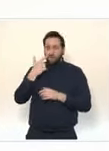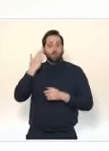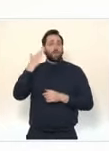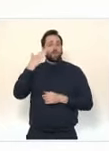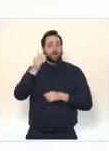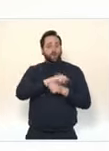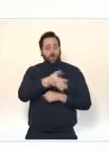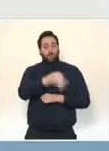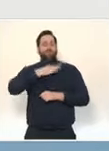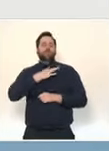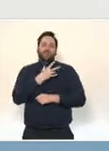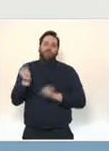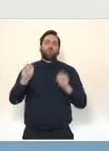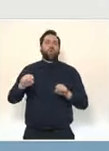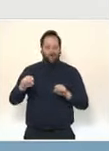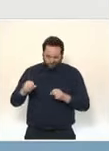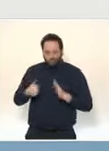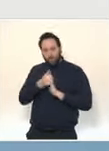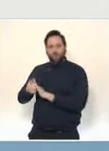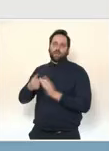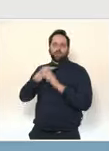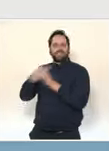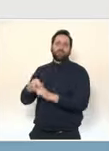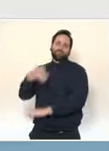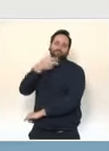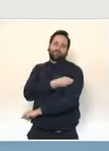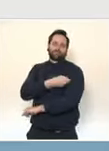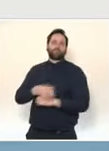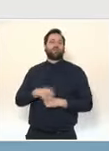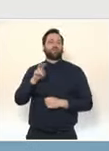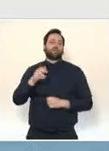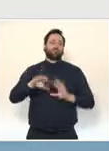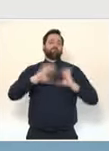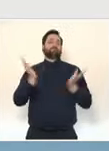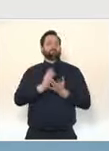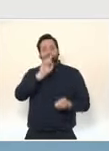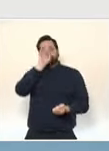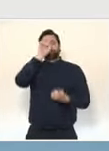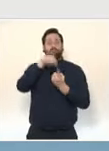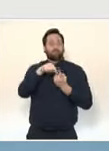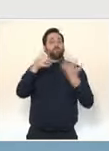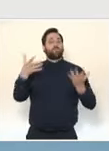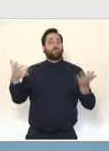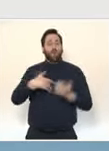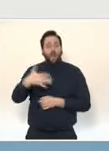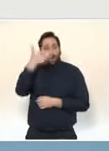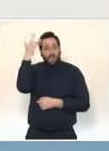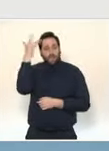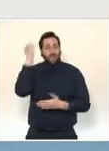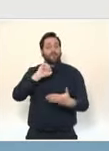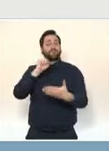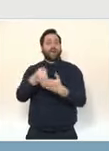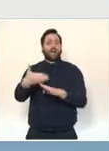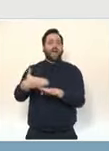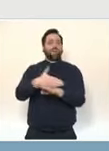même, avoir pu proposer la vaccination à tous d'ici la fin de l'été. Grâce à cette mobilisation exceptionnelle,